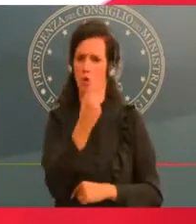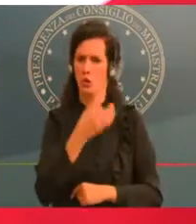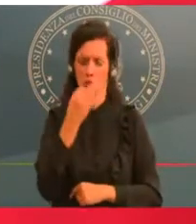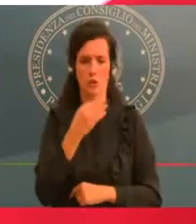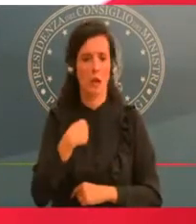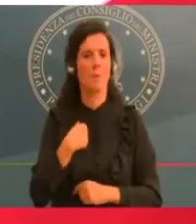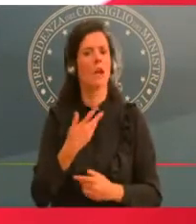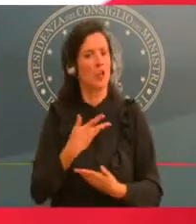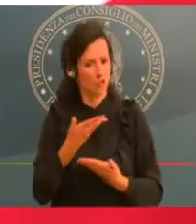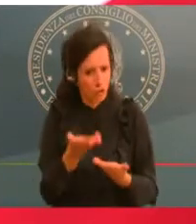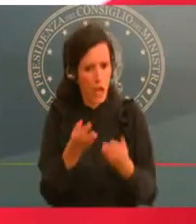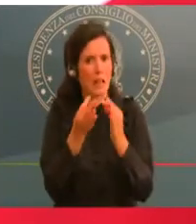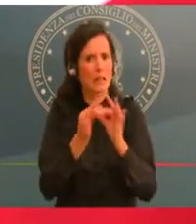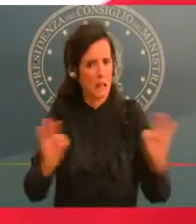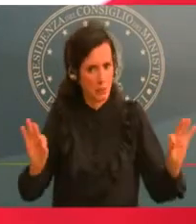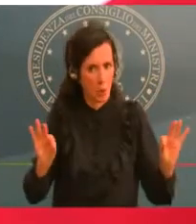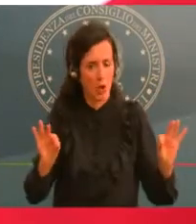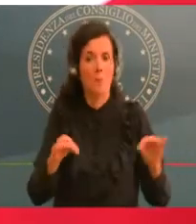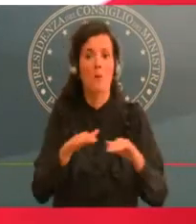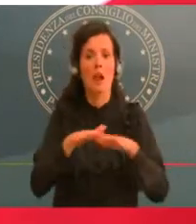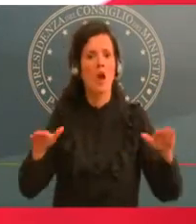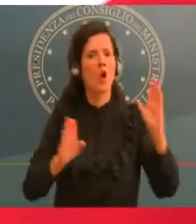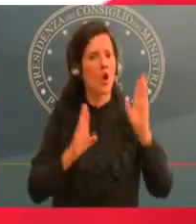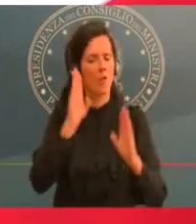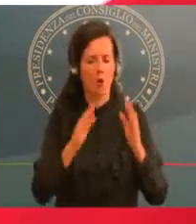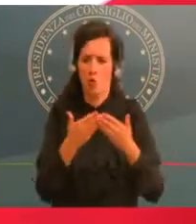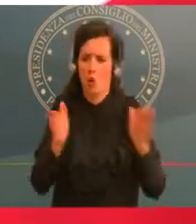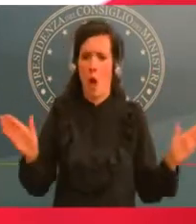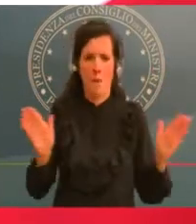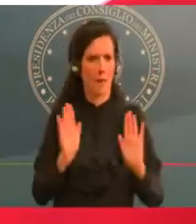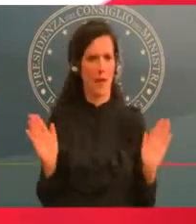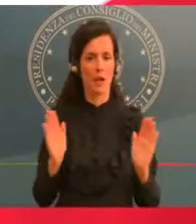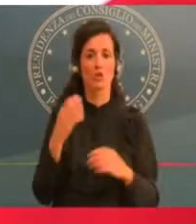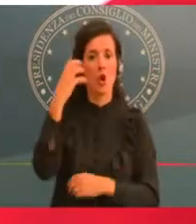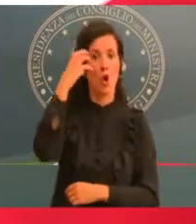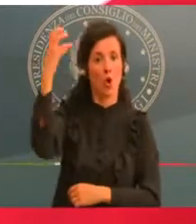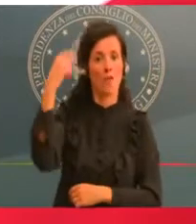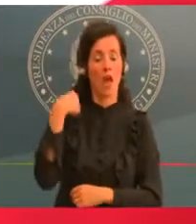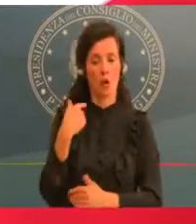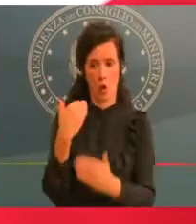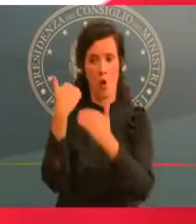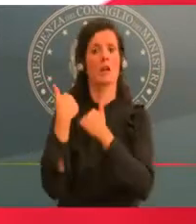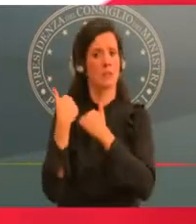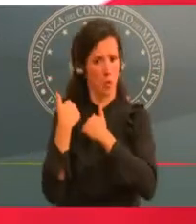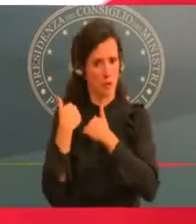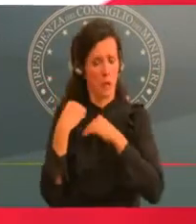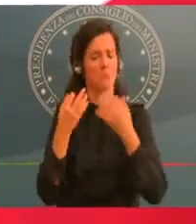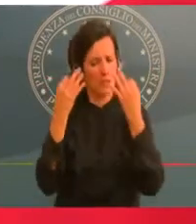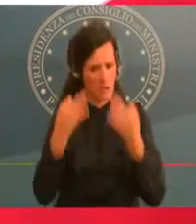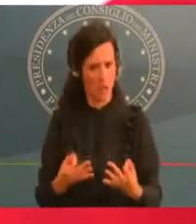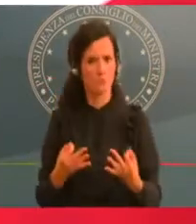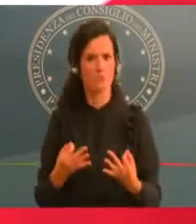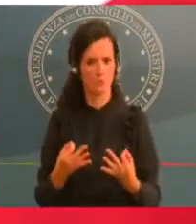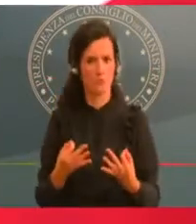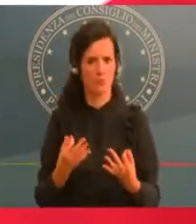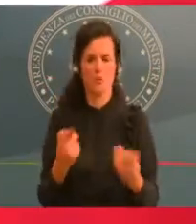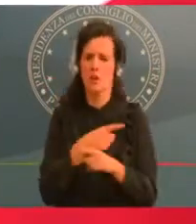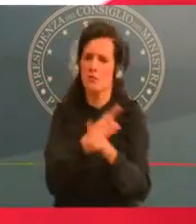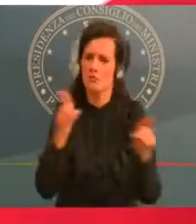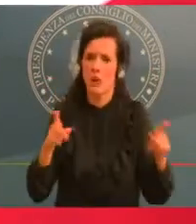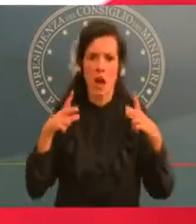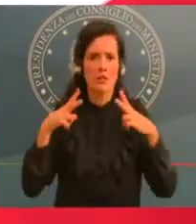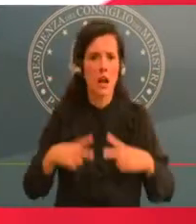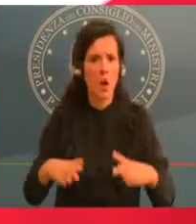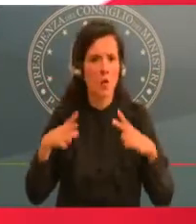non intende state tranquilli non è un problema di voler condividere le responsabilità di voler coinvolgere le responsabilità